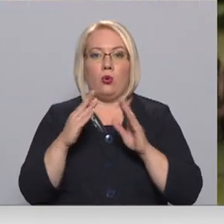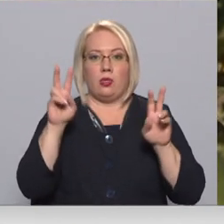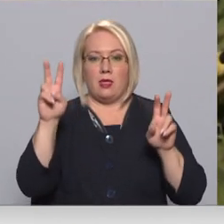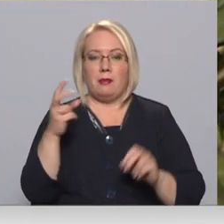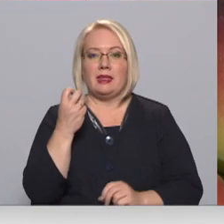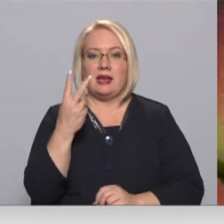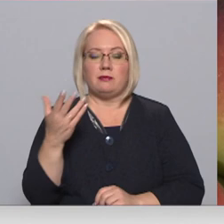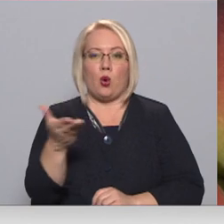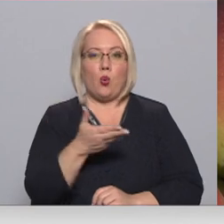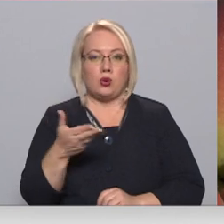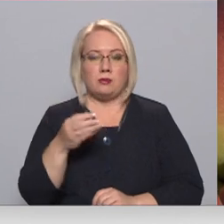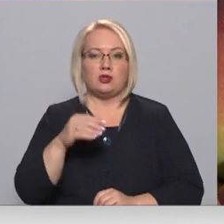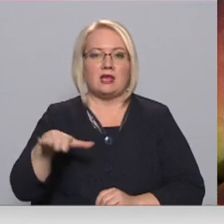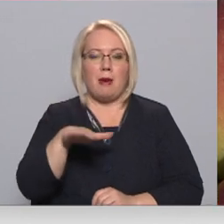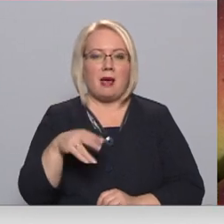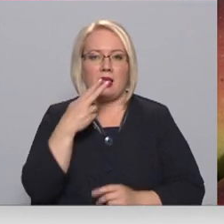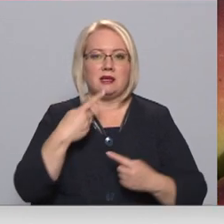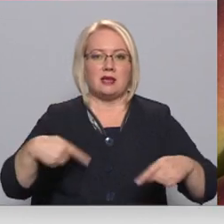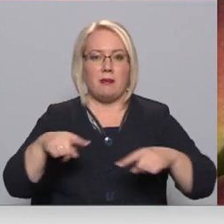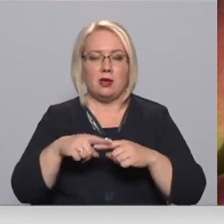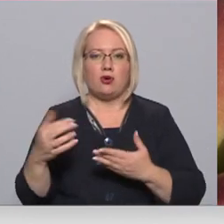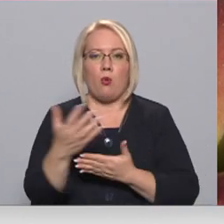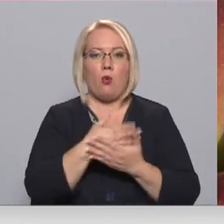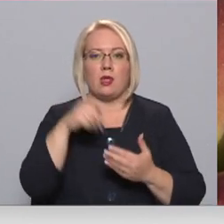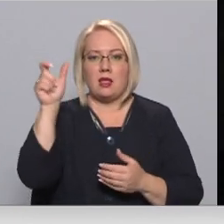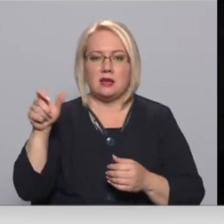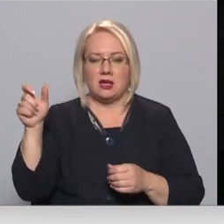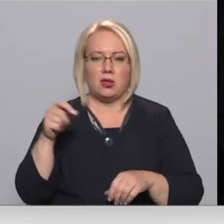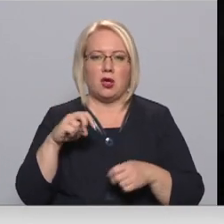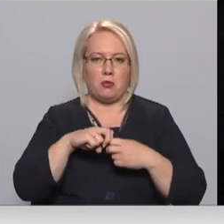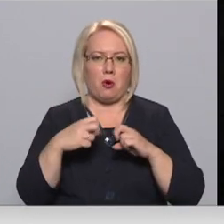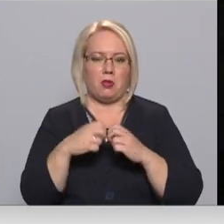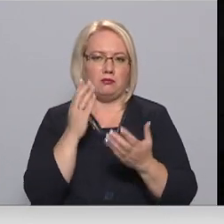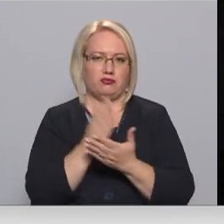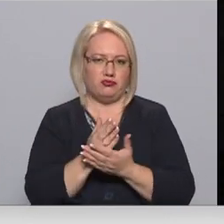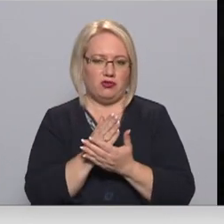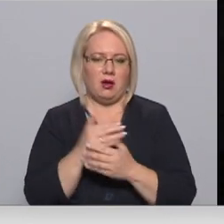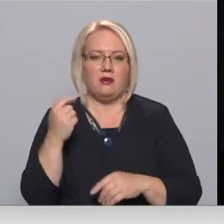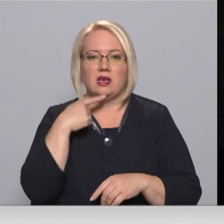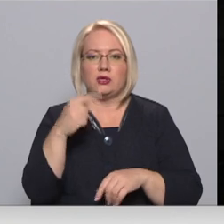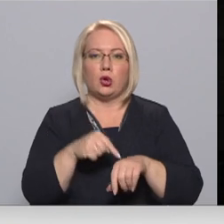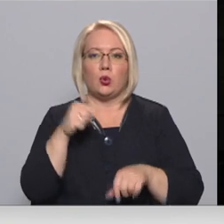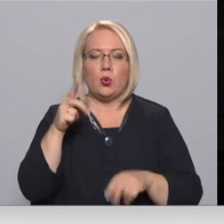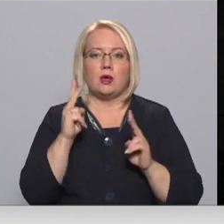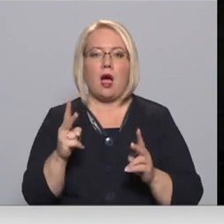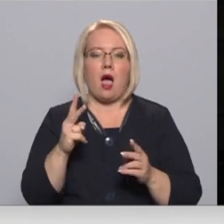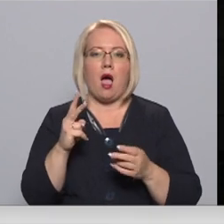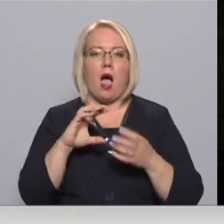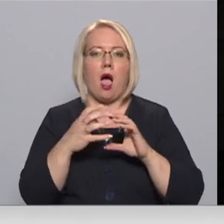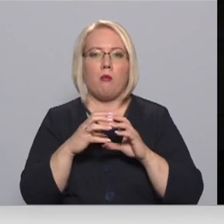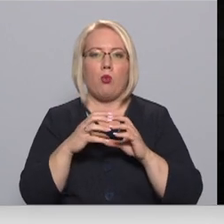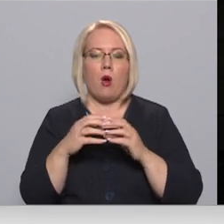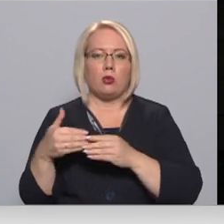kūrzemes un dzemgales saimniecības, un lasītāju problēma ir jūtama. Jūt pēc tā, kā teiksim, jābolnāk iekšā. Ja teiksim,